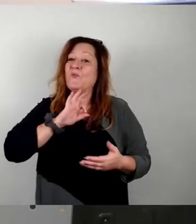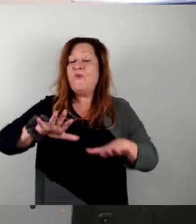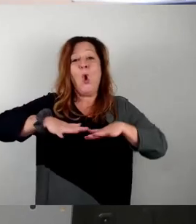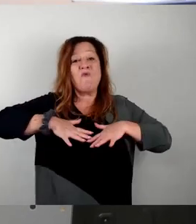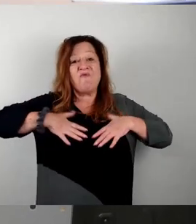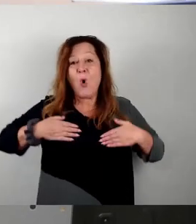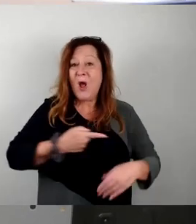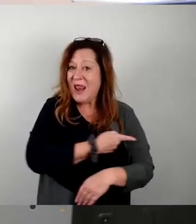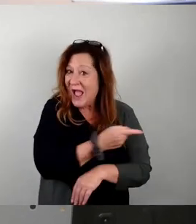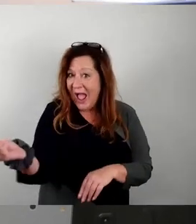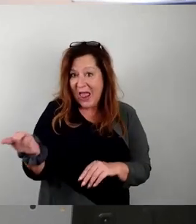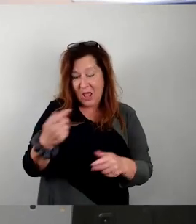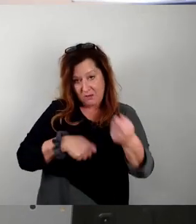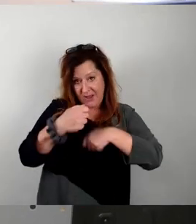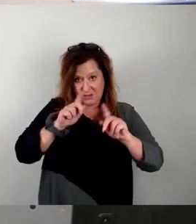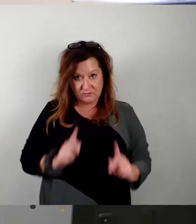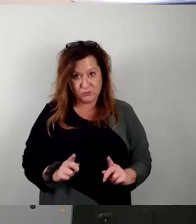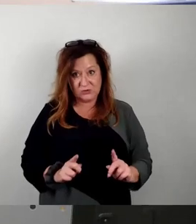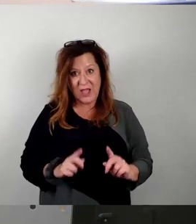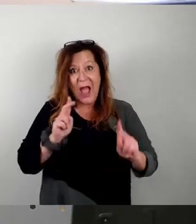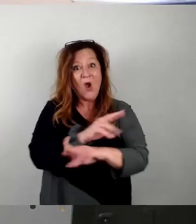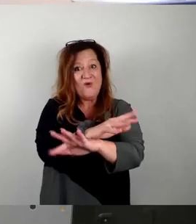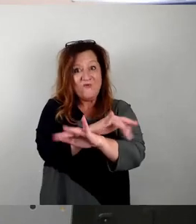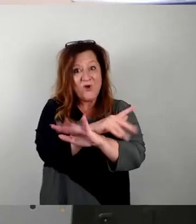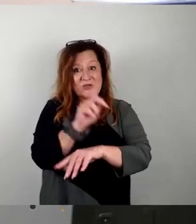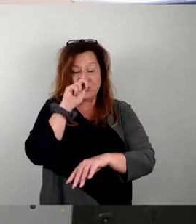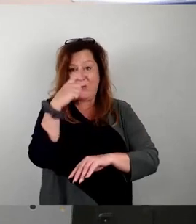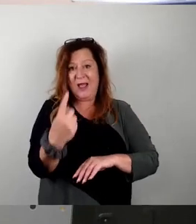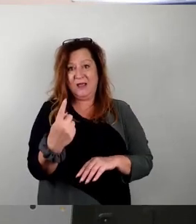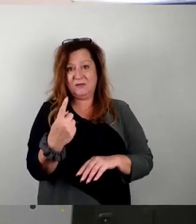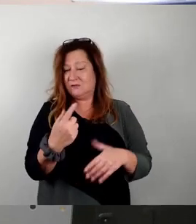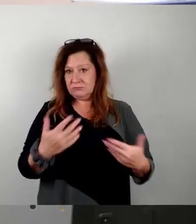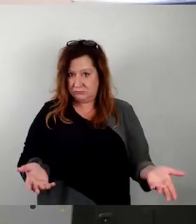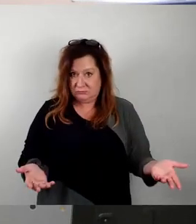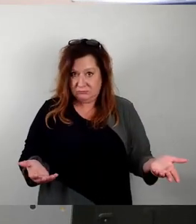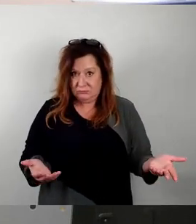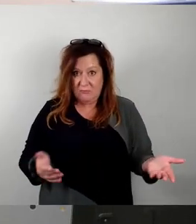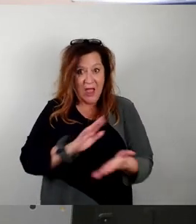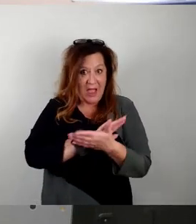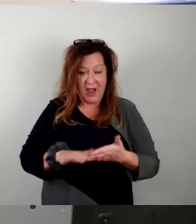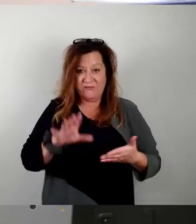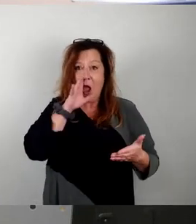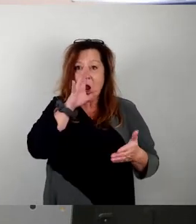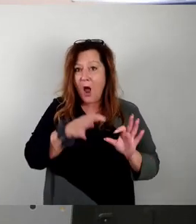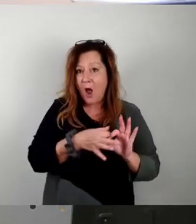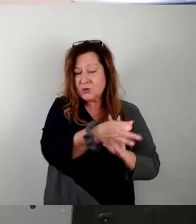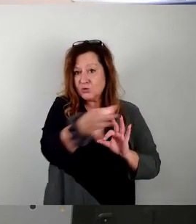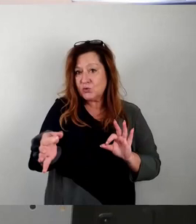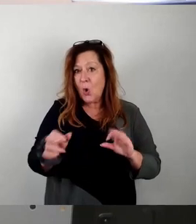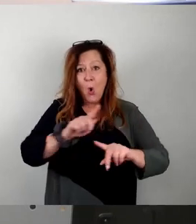muss und behandeln muss. Und dass die Wirtschaftlichkeit im Vordergrund stehen muss. Und das ist nicht gegeben, indem ich dort einfach diese Garagengrundstücke ungeprüft